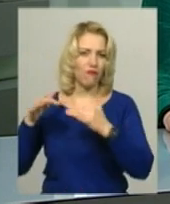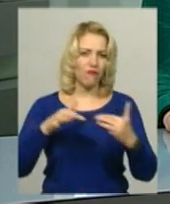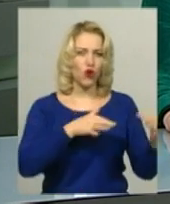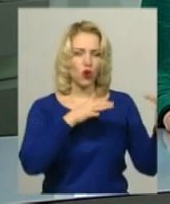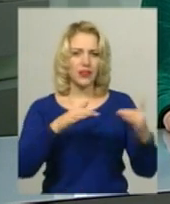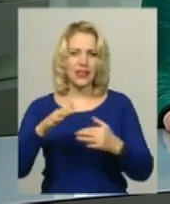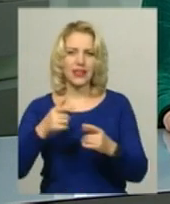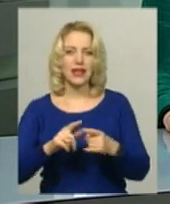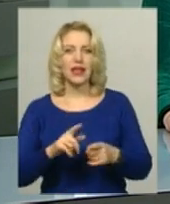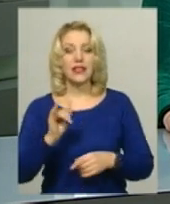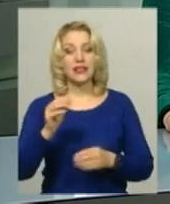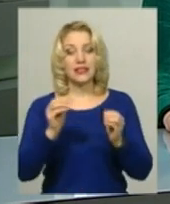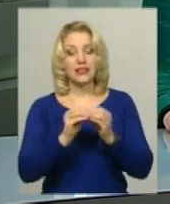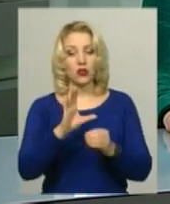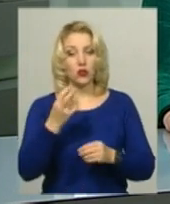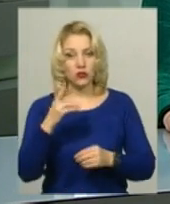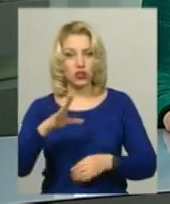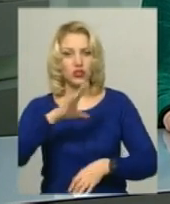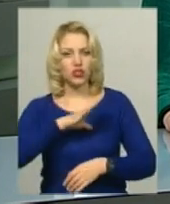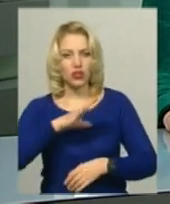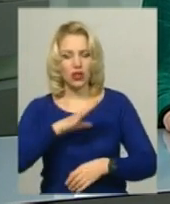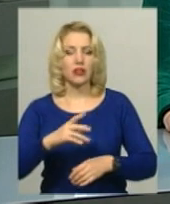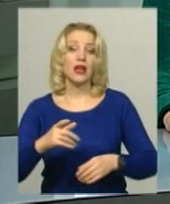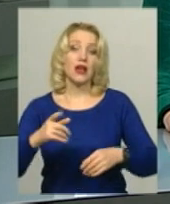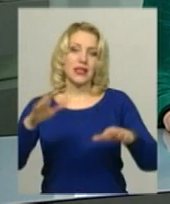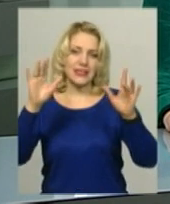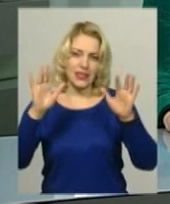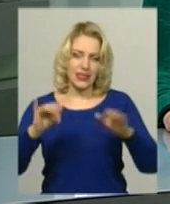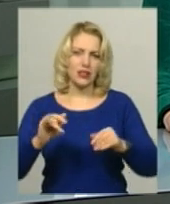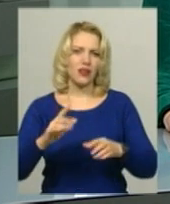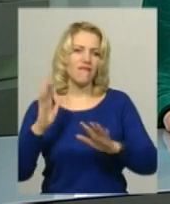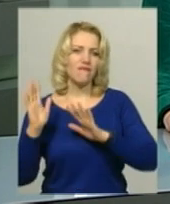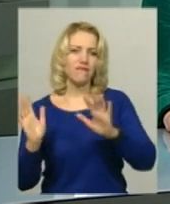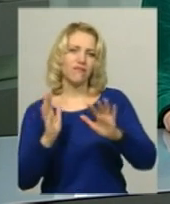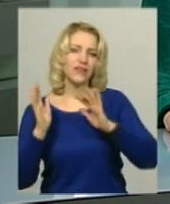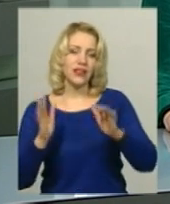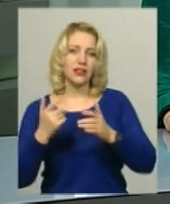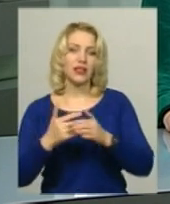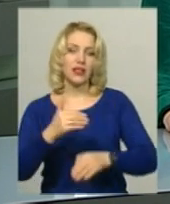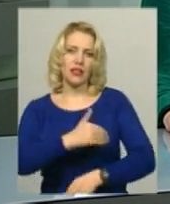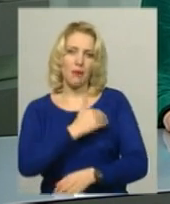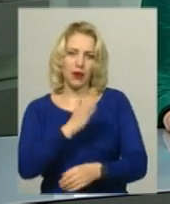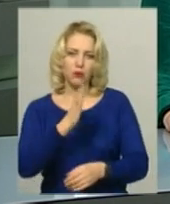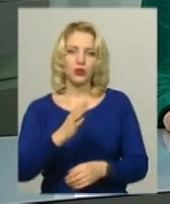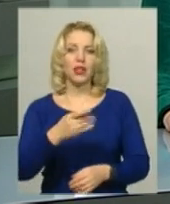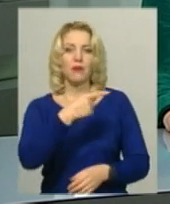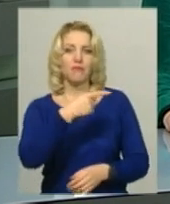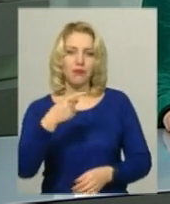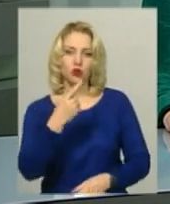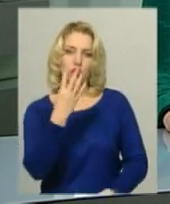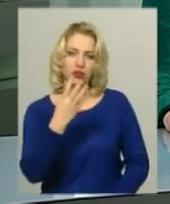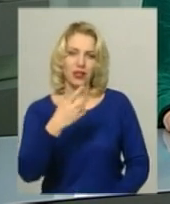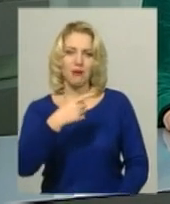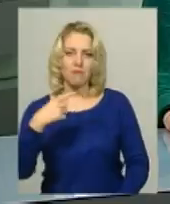циклону. 10 січня в день очікується помірний сніг та поривчастий вітер. Температура повітря становитиме 4-9 градусів